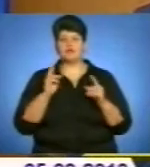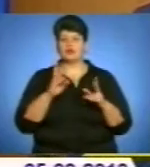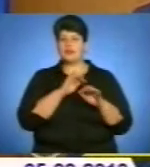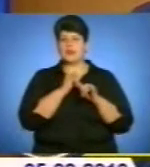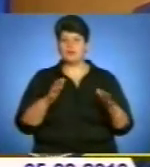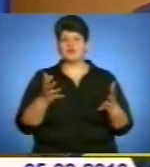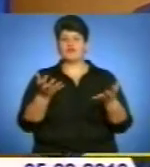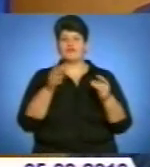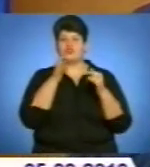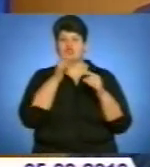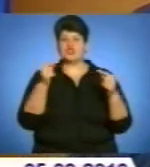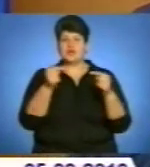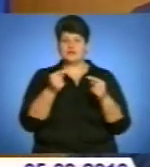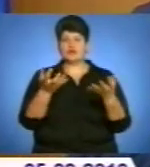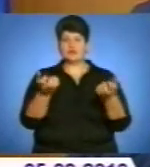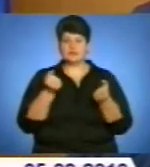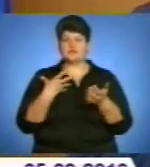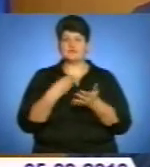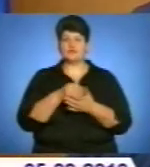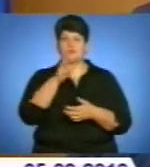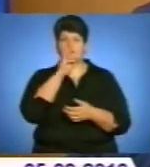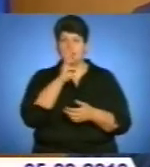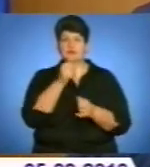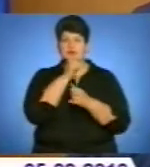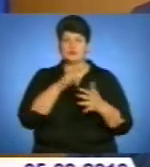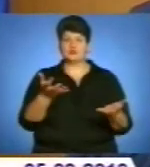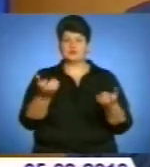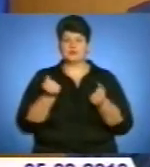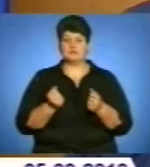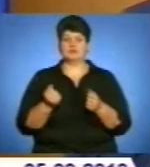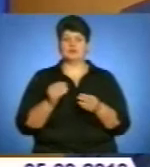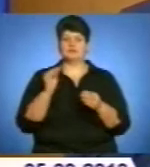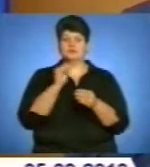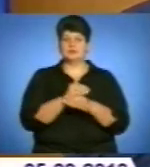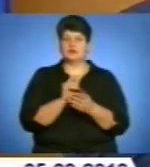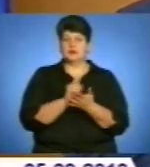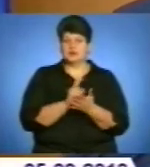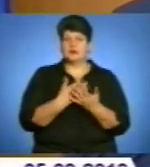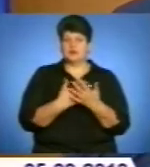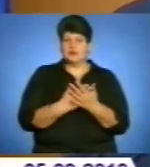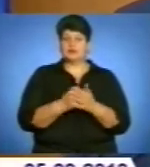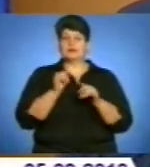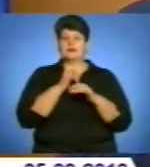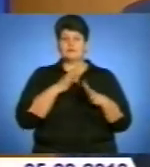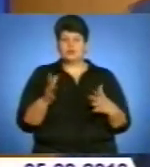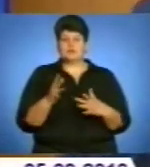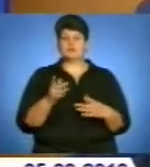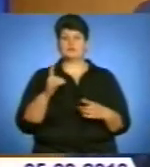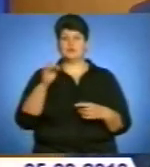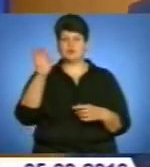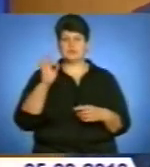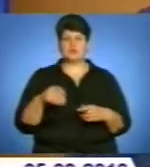отримати свою заробітну платню, для тих, хто не може отримати соціальні виплати, для тих, хто не може гарантувати